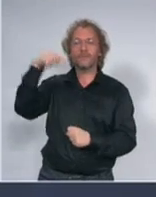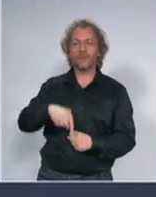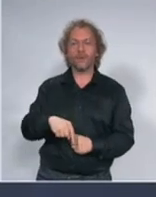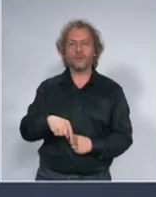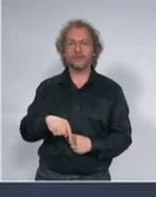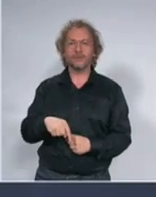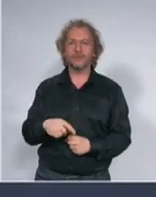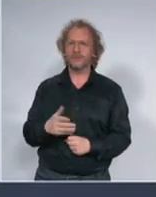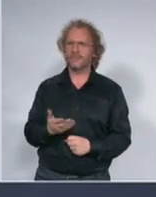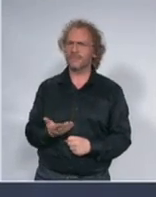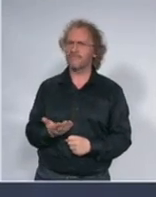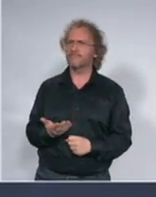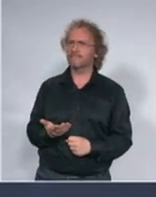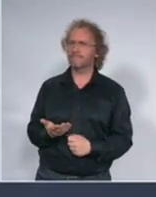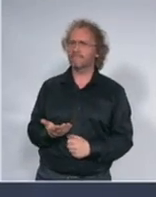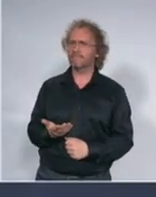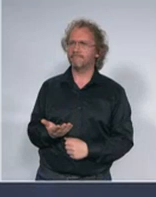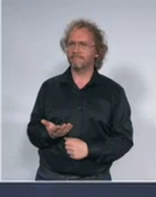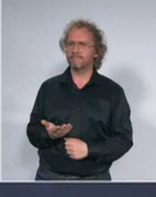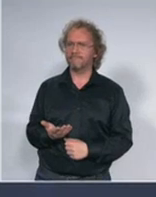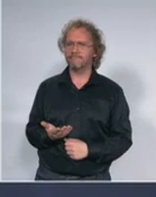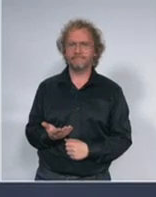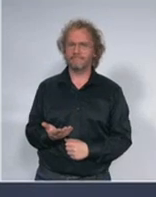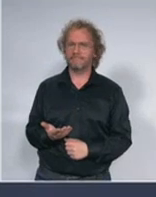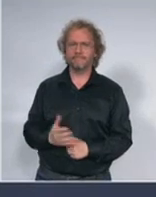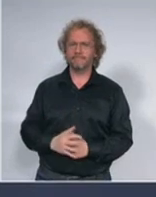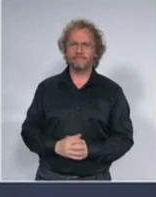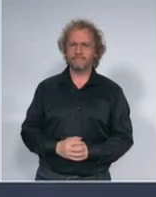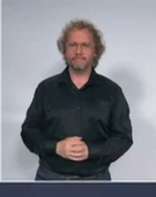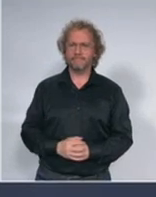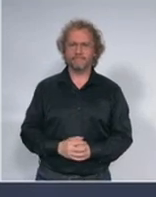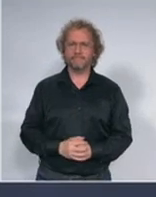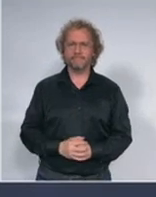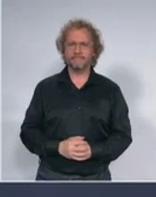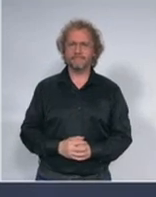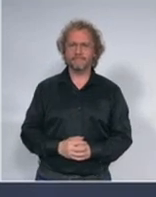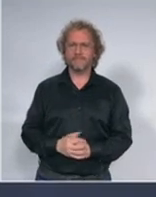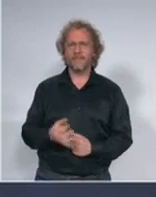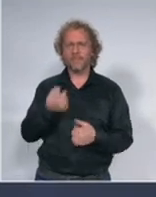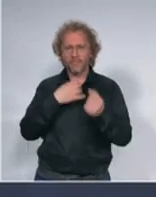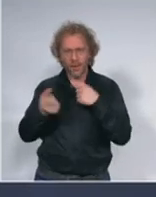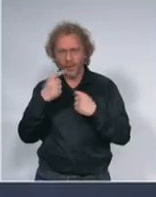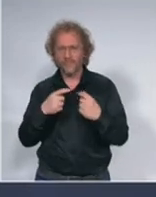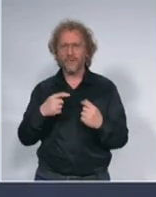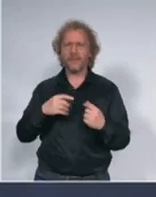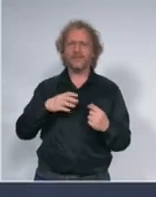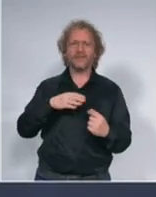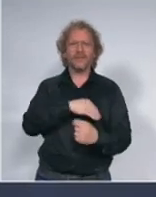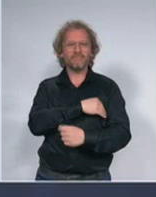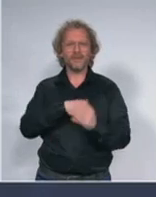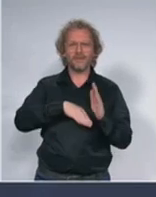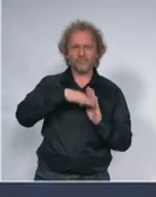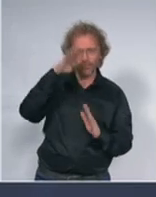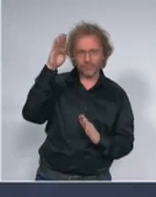da oni praktično lekovima snižavaju temperaturu, izlaze iz tih zemalja,